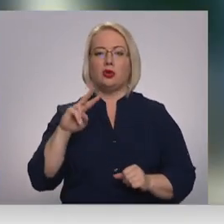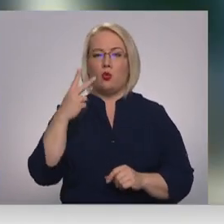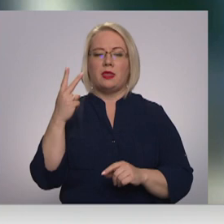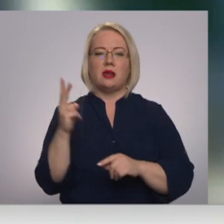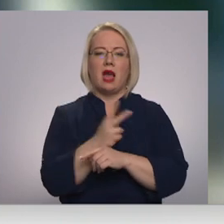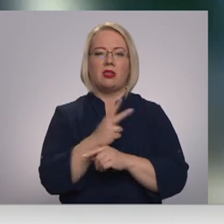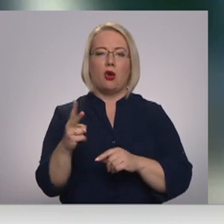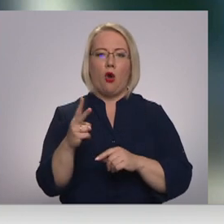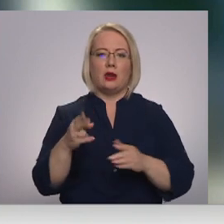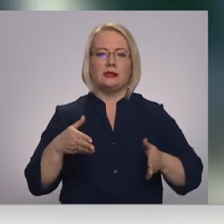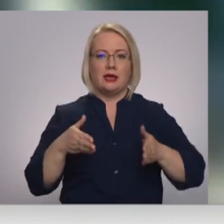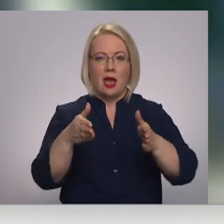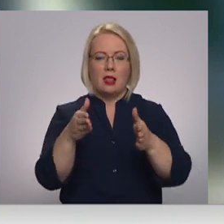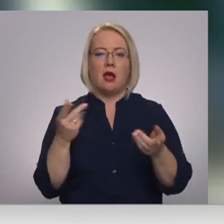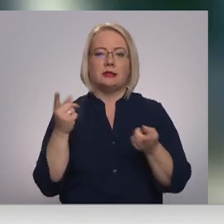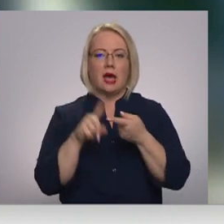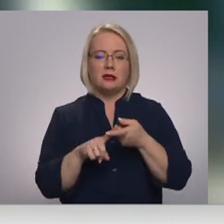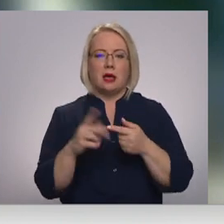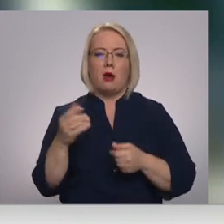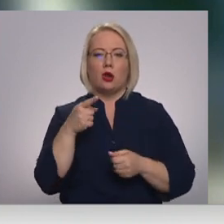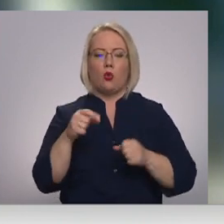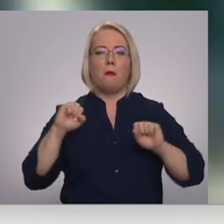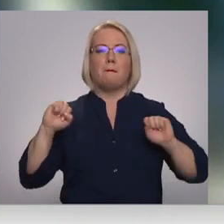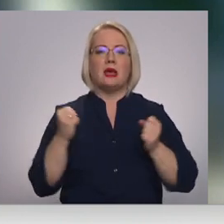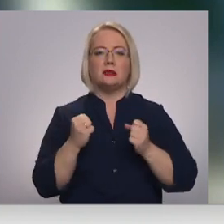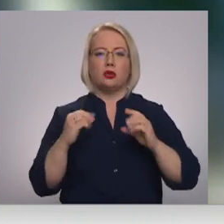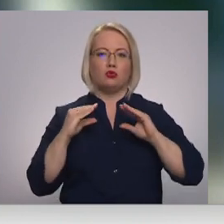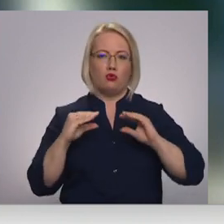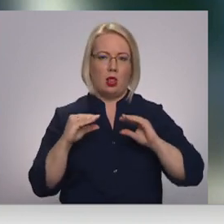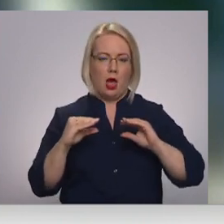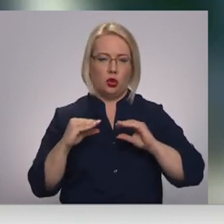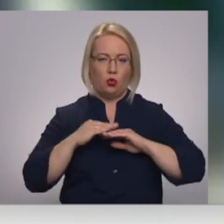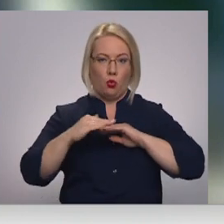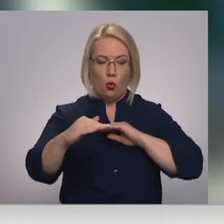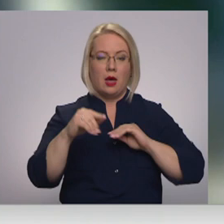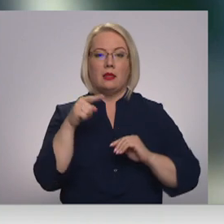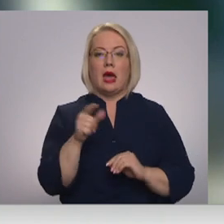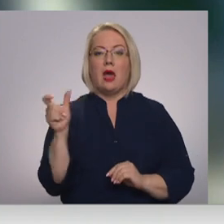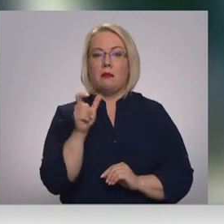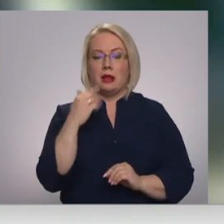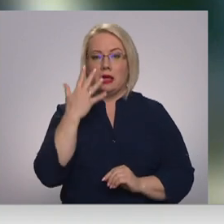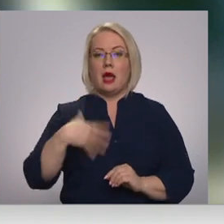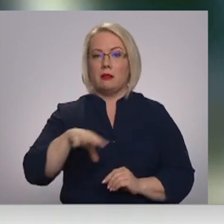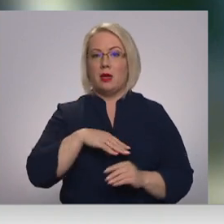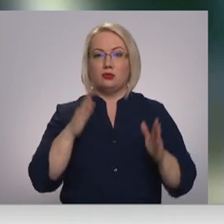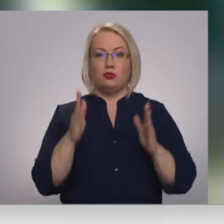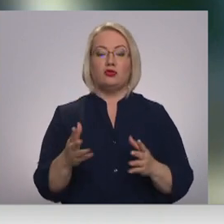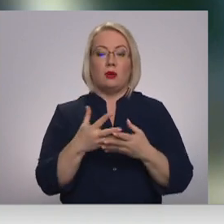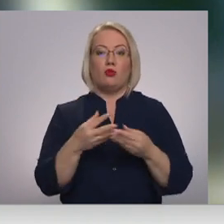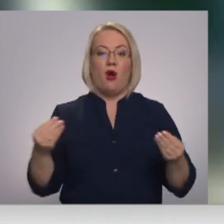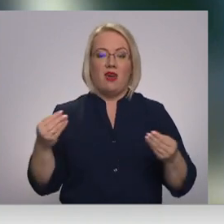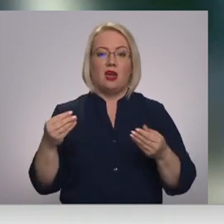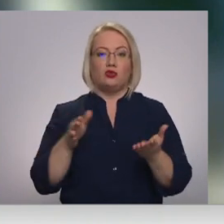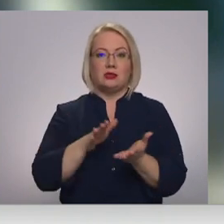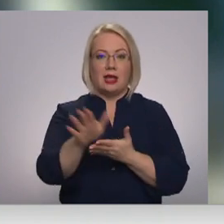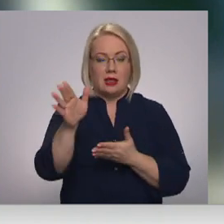saistībā ar šo te piesaustošo ledu. Tajā brīdī, kad mēs būsim novēršuši šo tas līdamību,